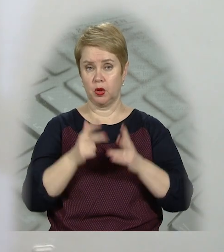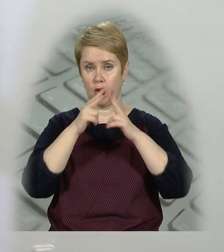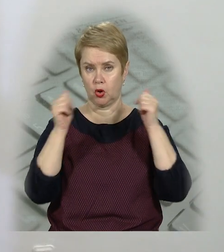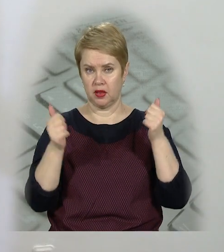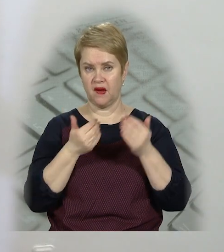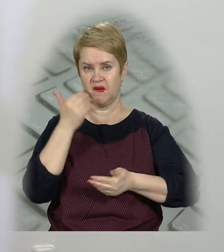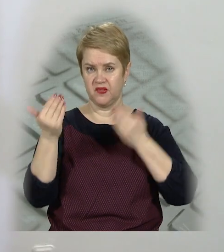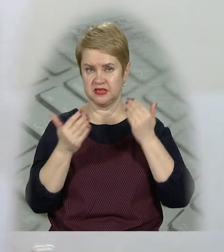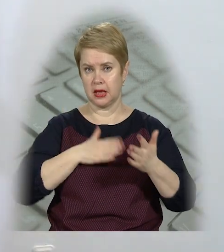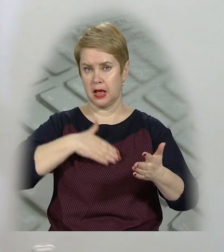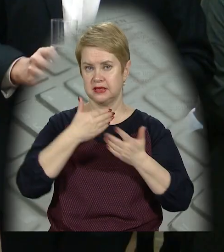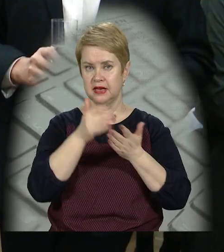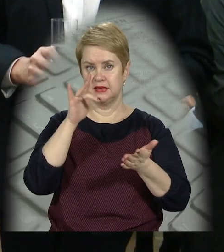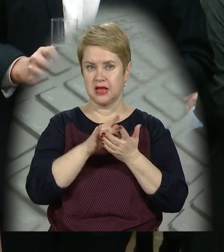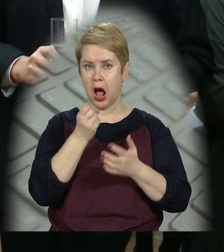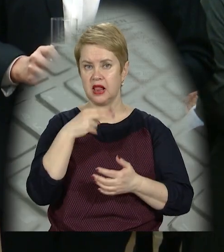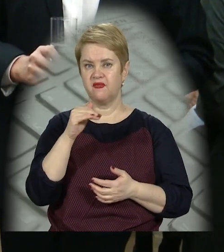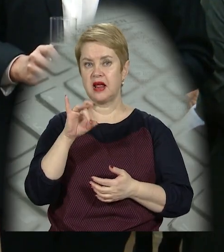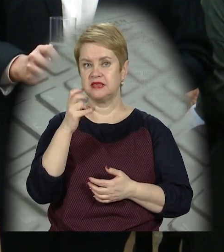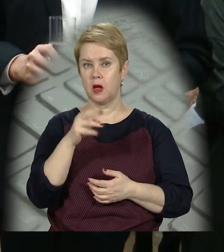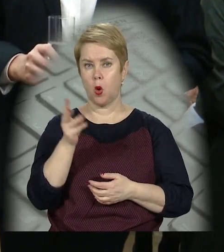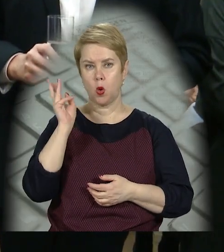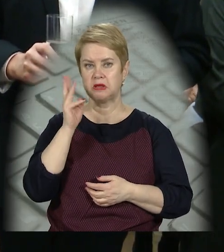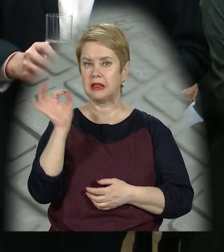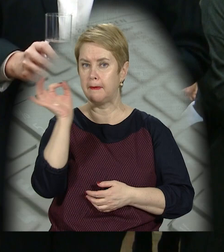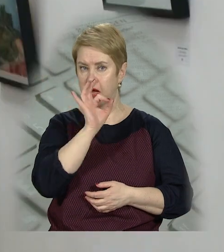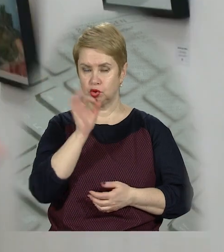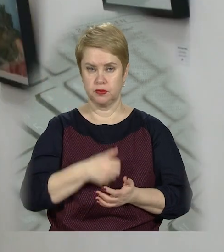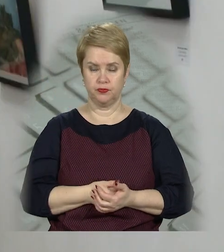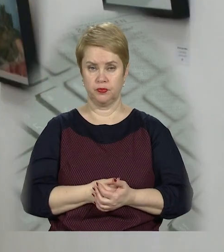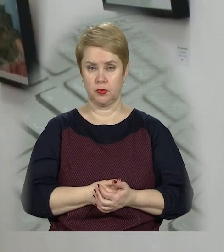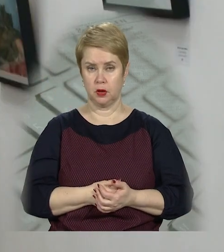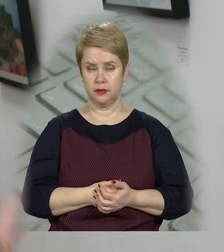Дніпрі виставку ініціювали Центр «Аліанс Францес» і консульство Німеччини.